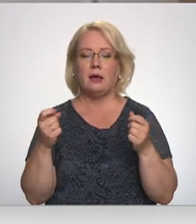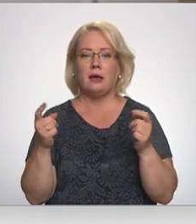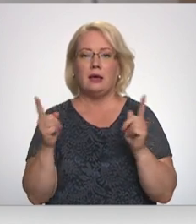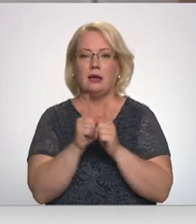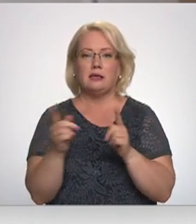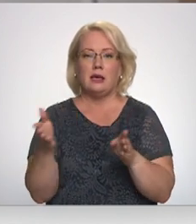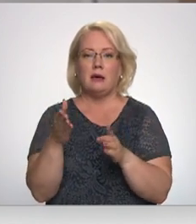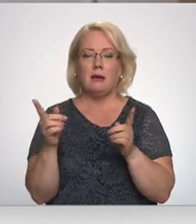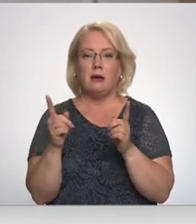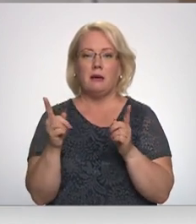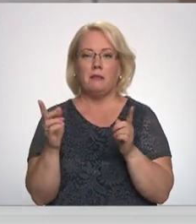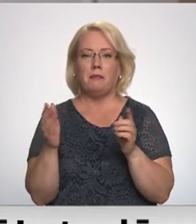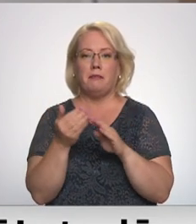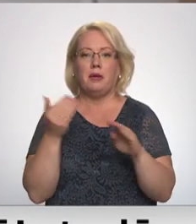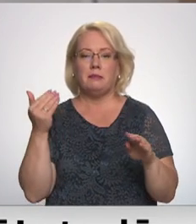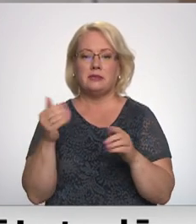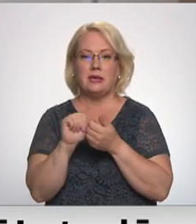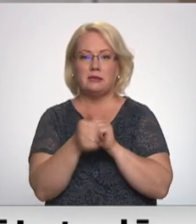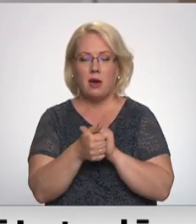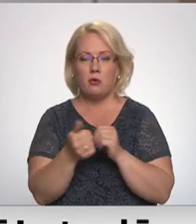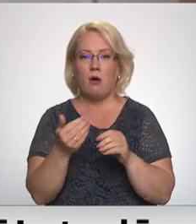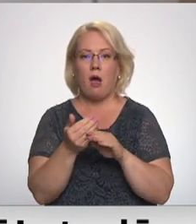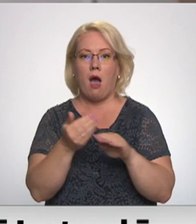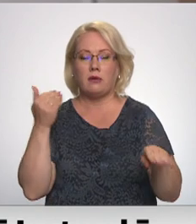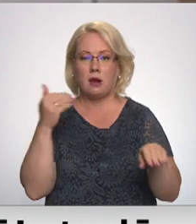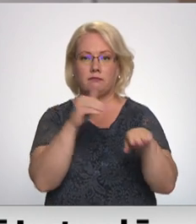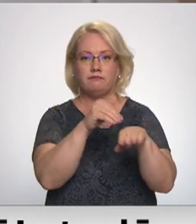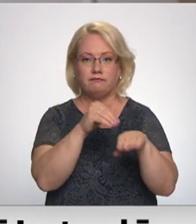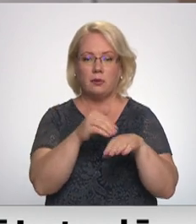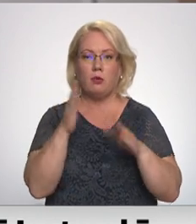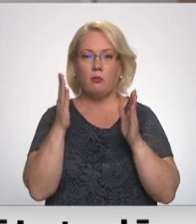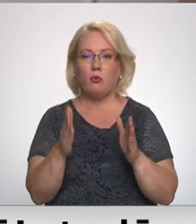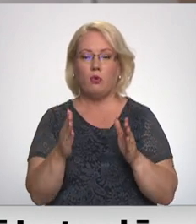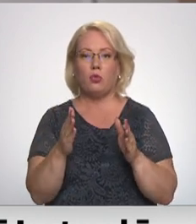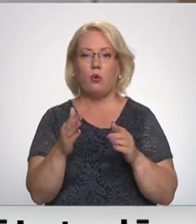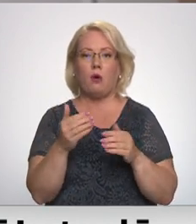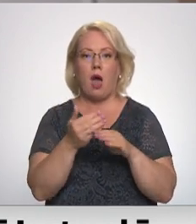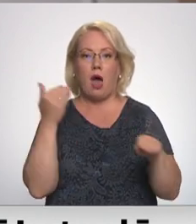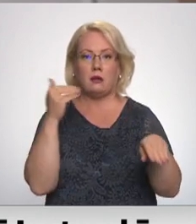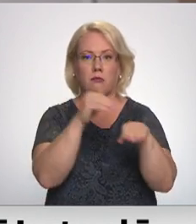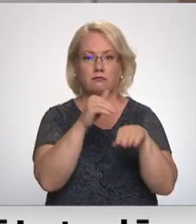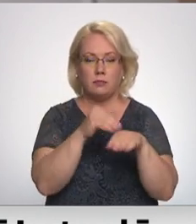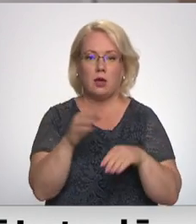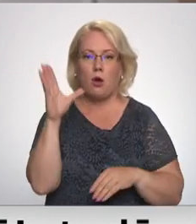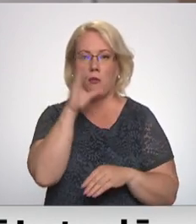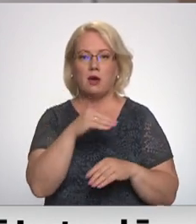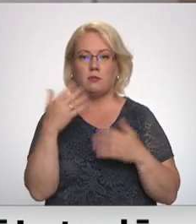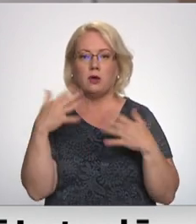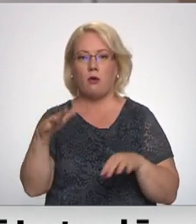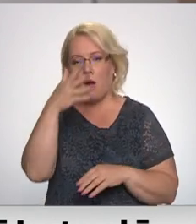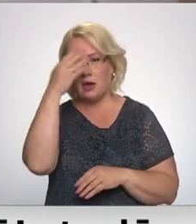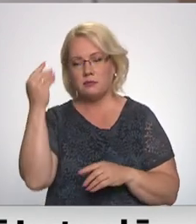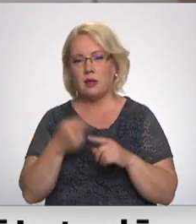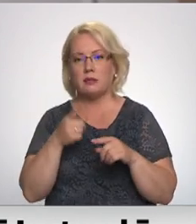attiecīgi ātrāk informējot, atkal jau būtu no efekta un defekta tādā ziņā, kad paspētu jau vispējams aizmirst,